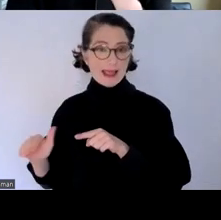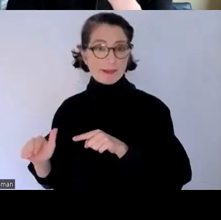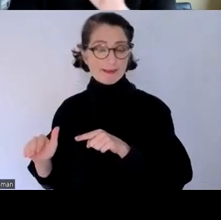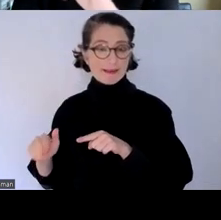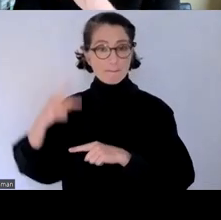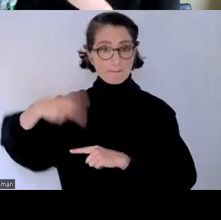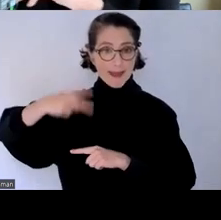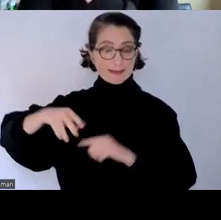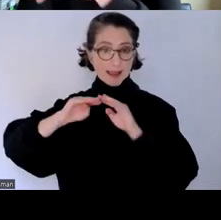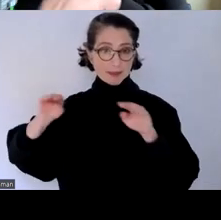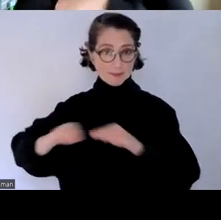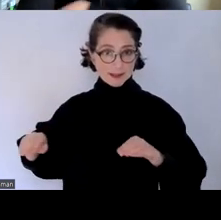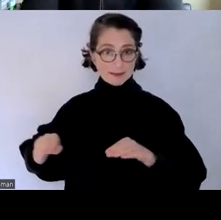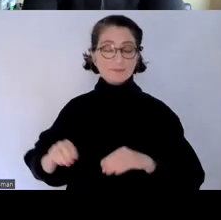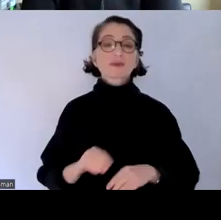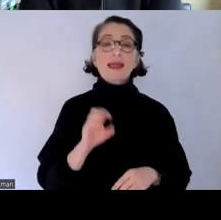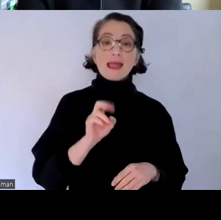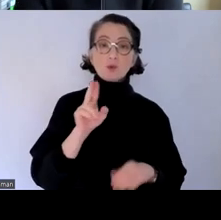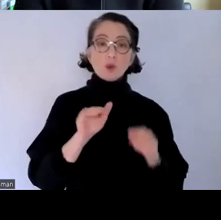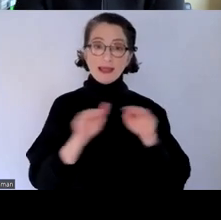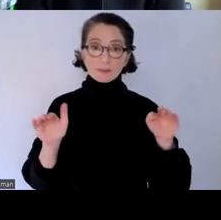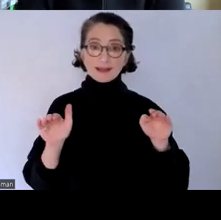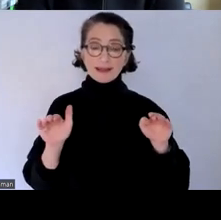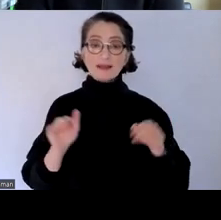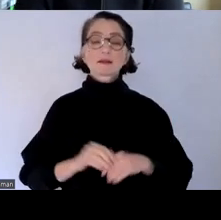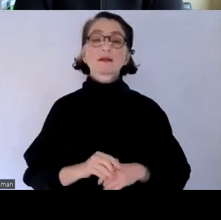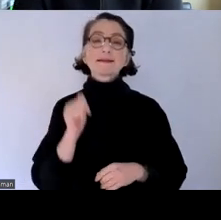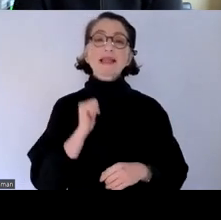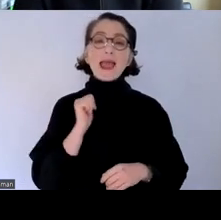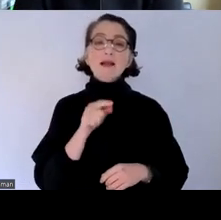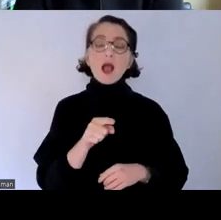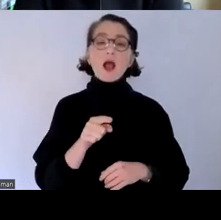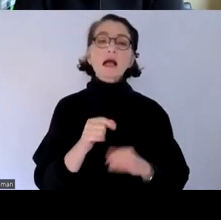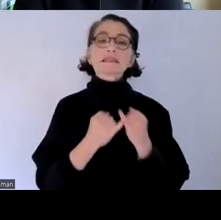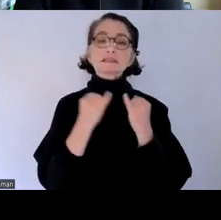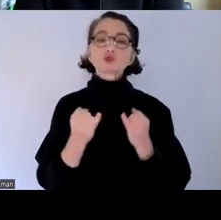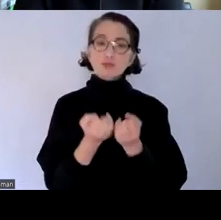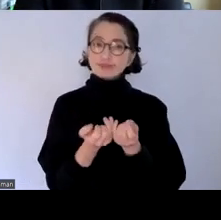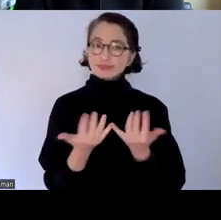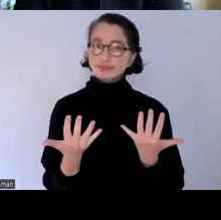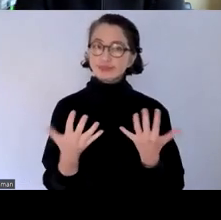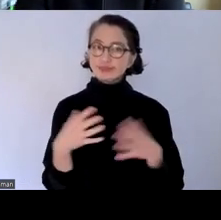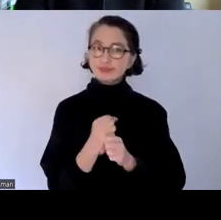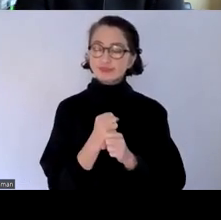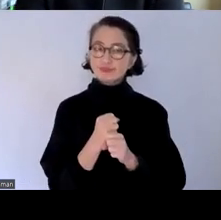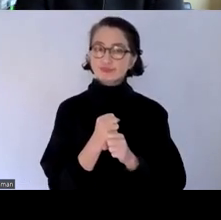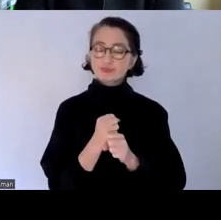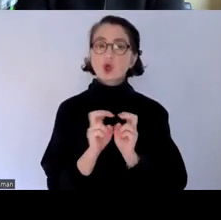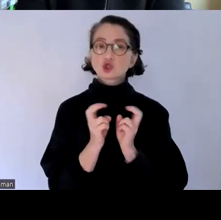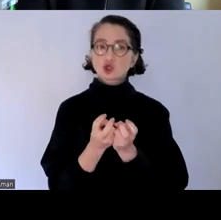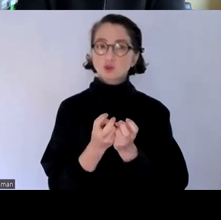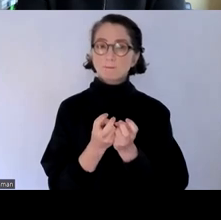ebene wird es also quasi getragen von verschiedenen institutionen die sich in einem konsortium